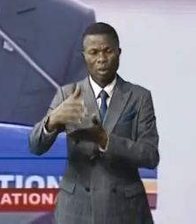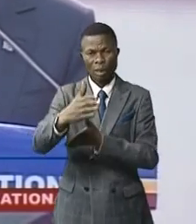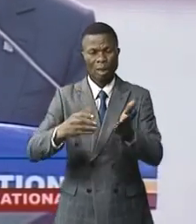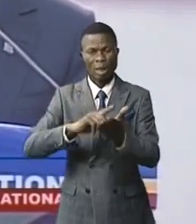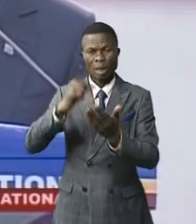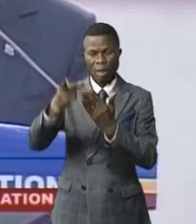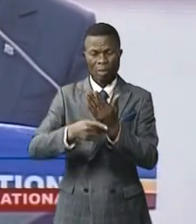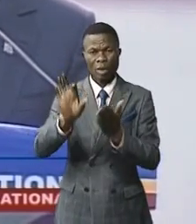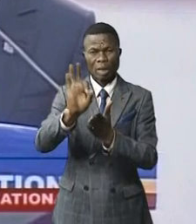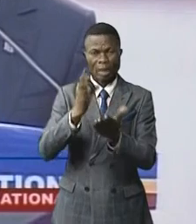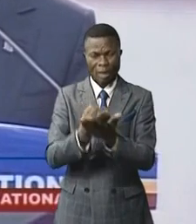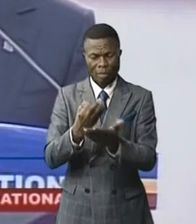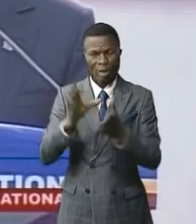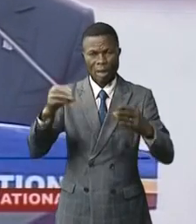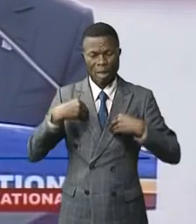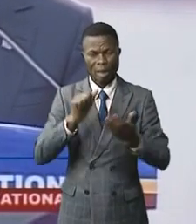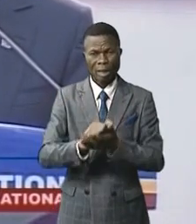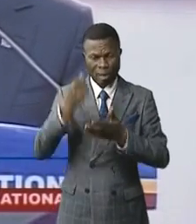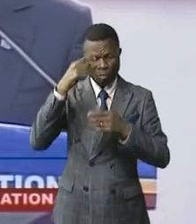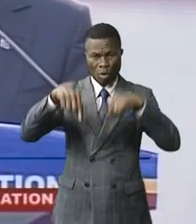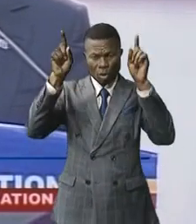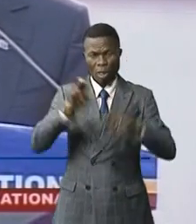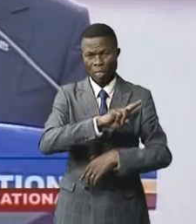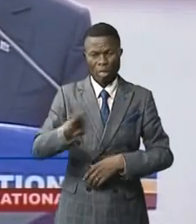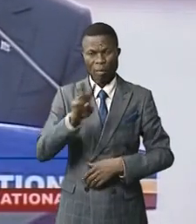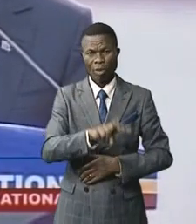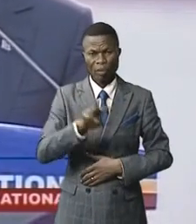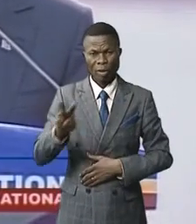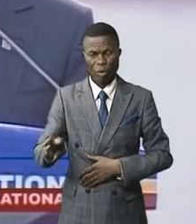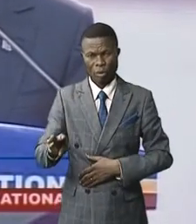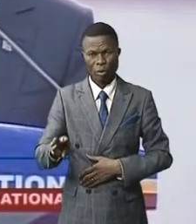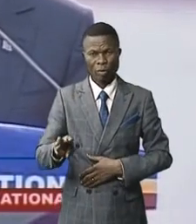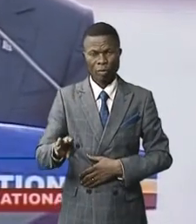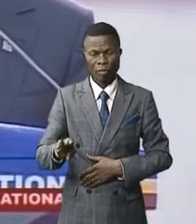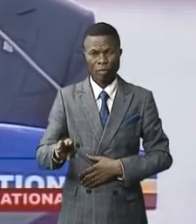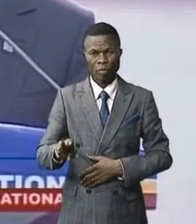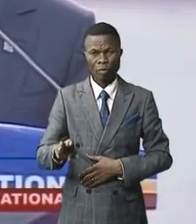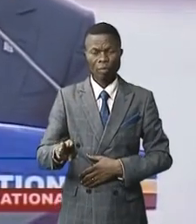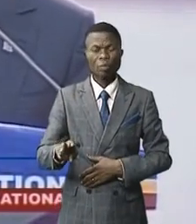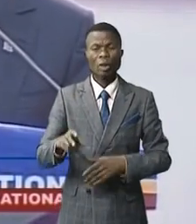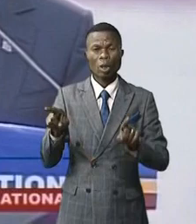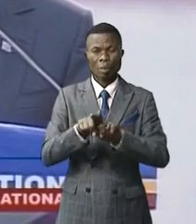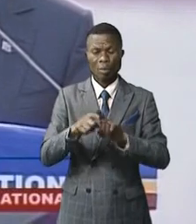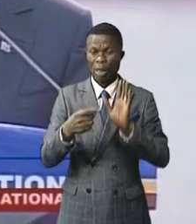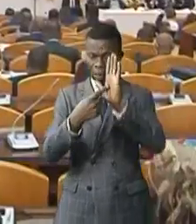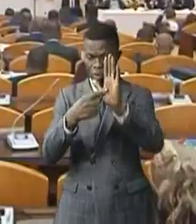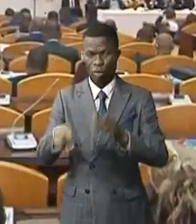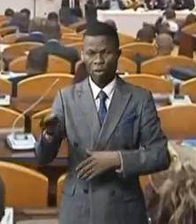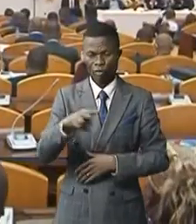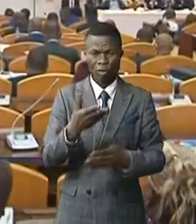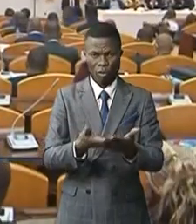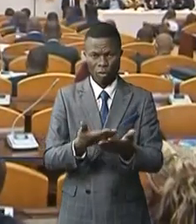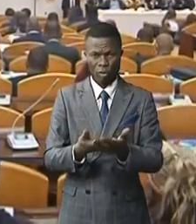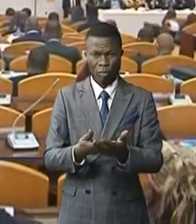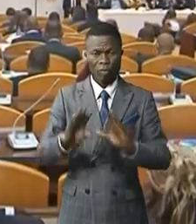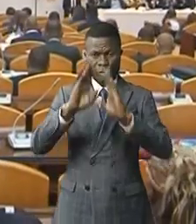projet de loi de finances pour l'exercice 2022 tel que je viens de vous le présenter. Dans l